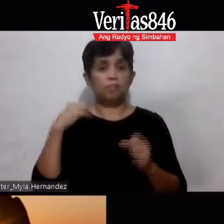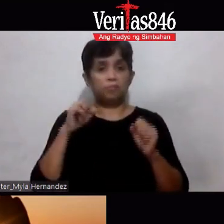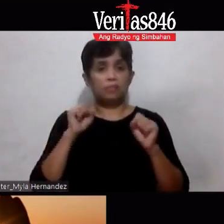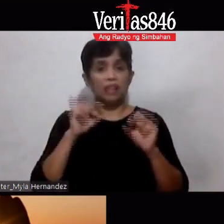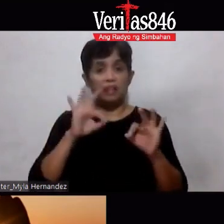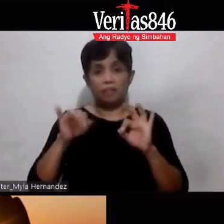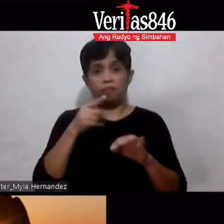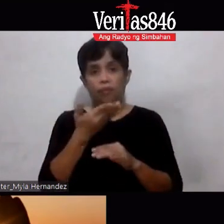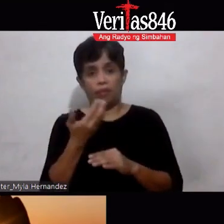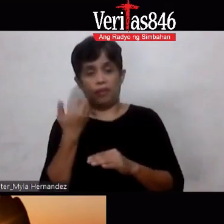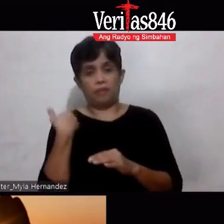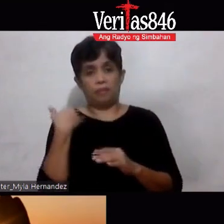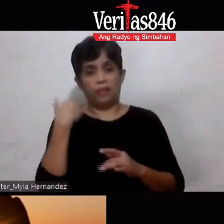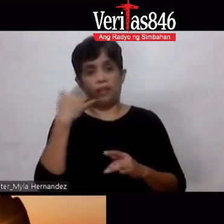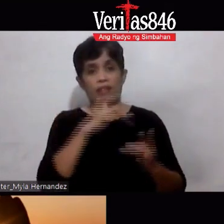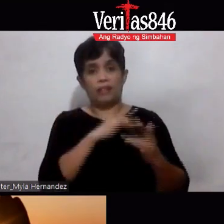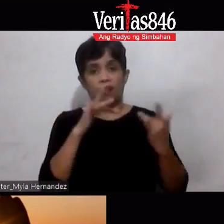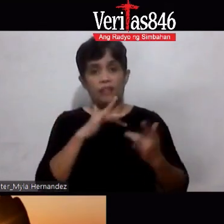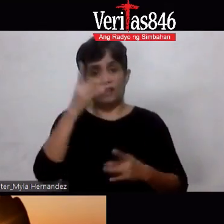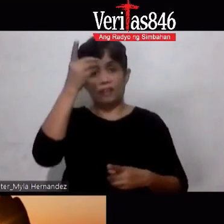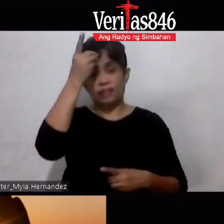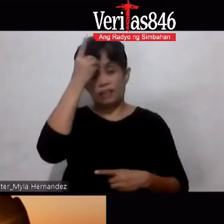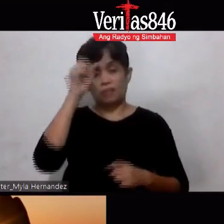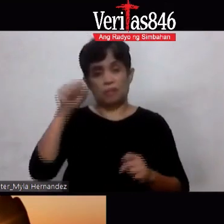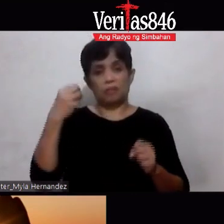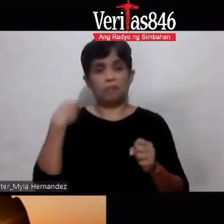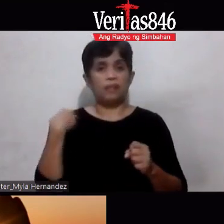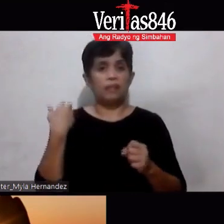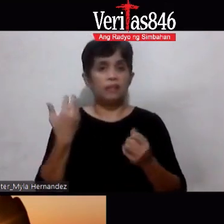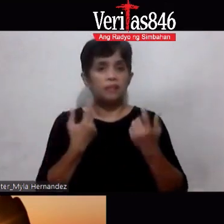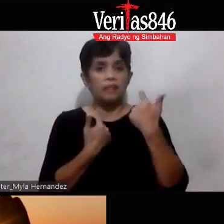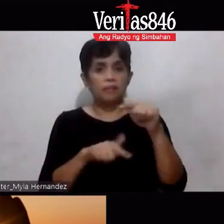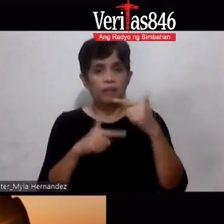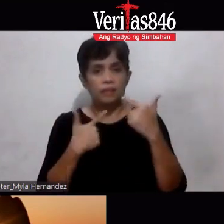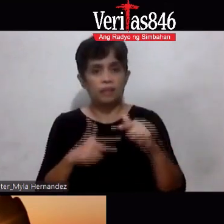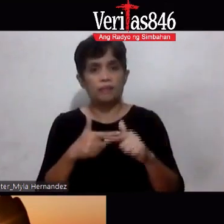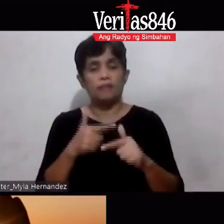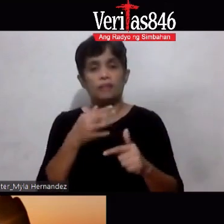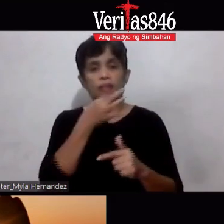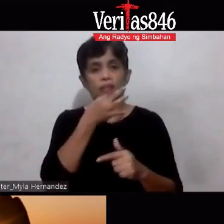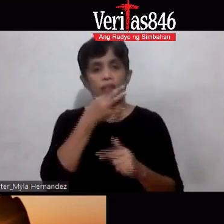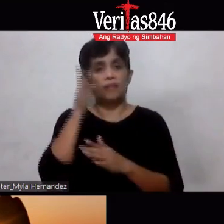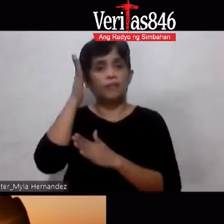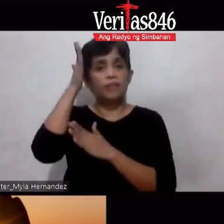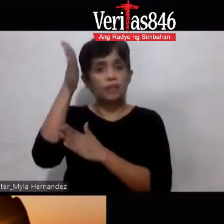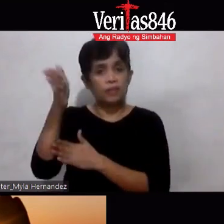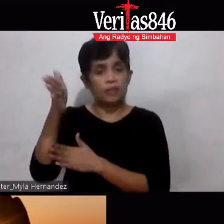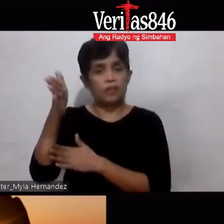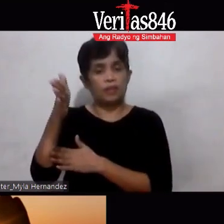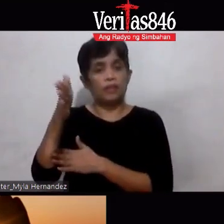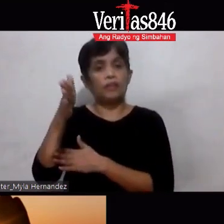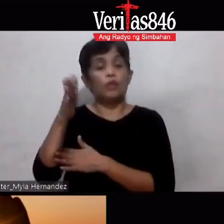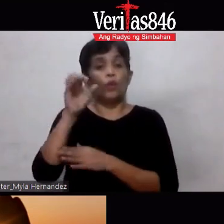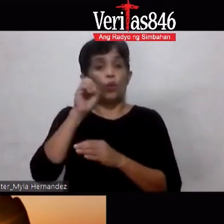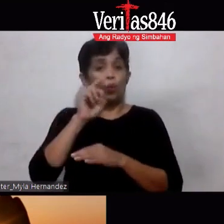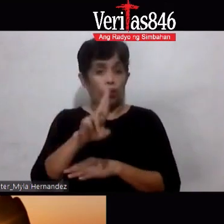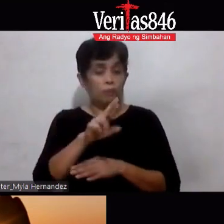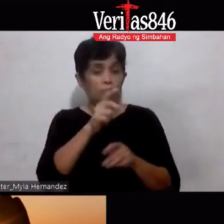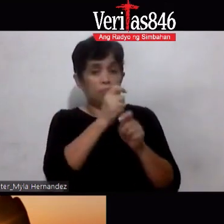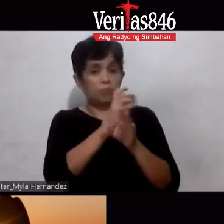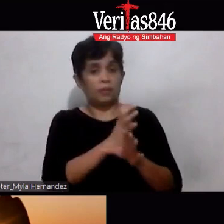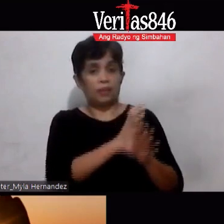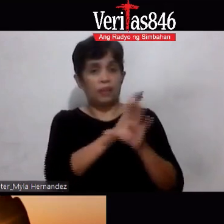Pagkain In the future Mga Options Mo Na pwede Mong Gawin Kesa Kung Alagaan Mong Sarili Mo